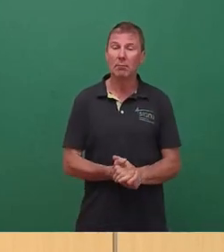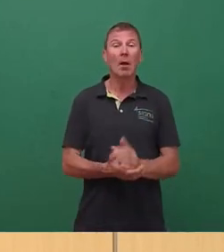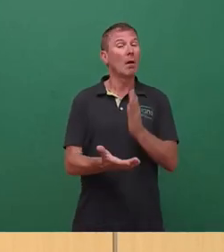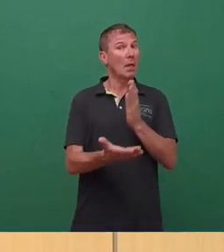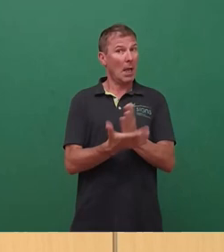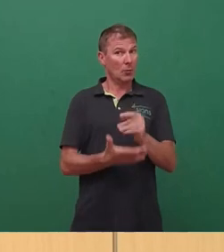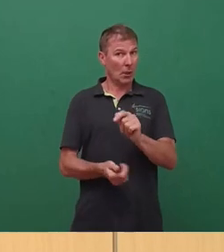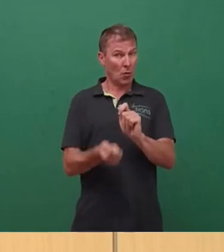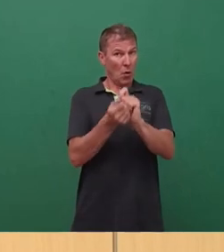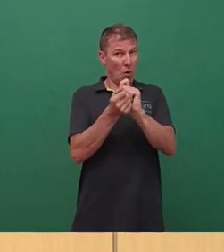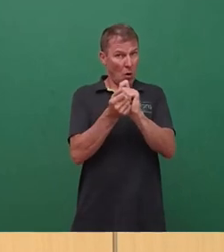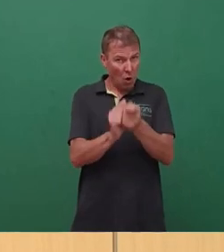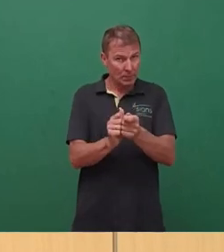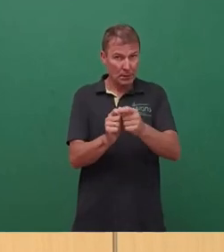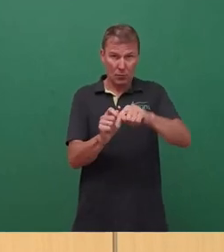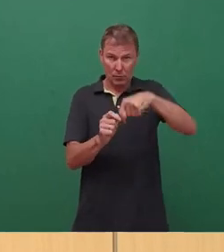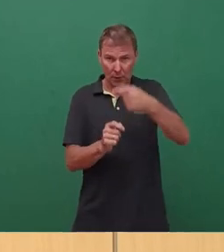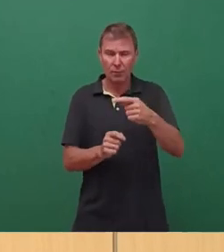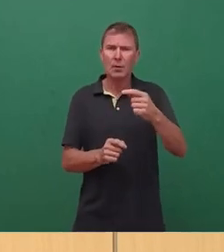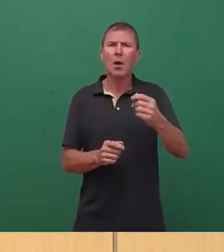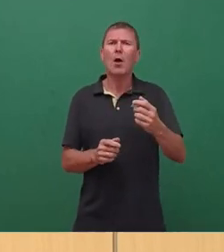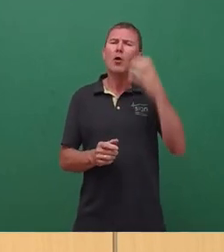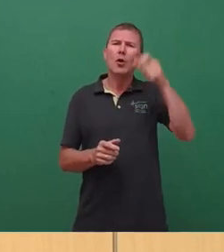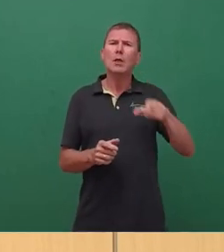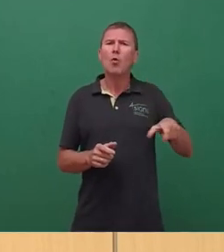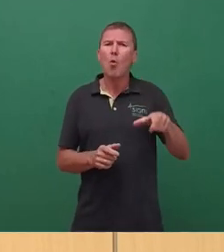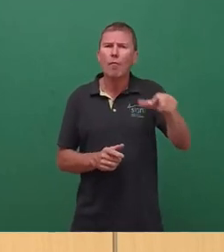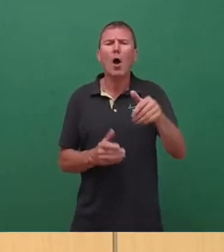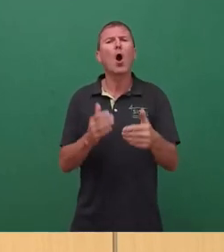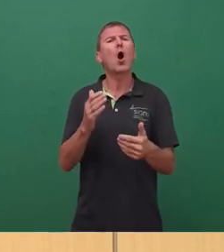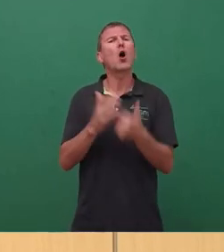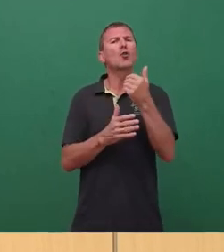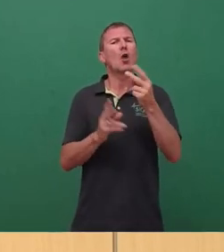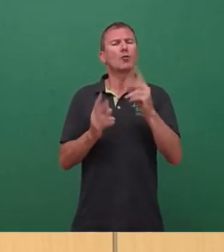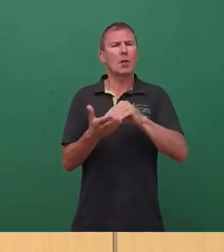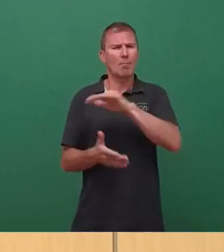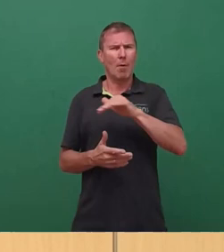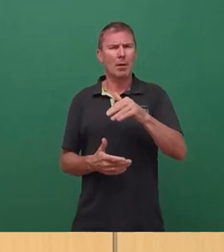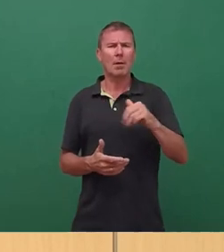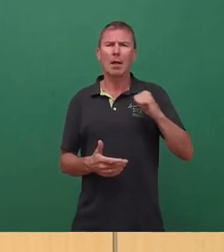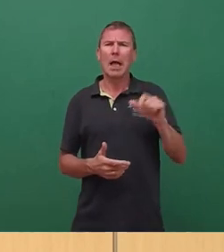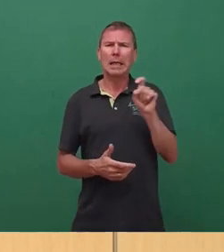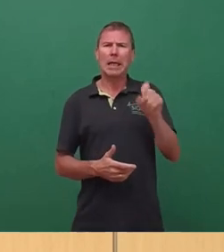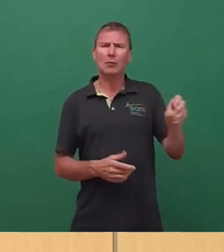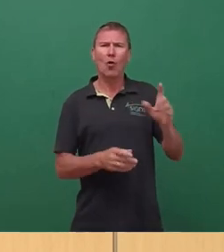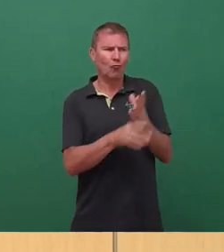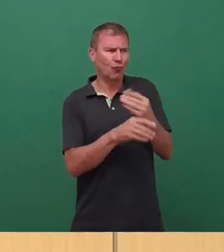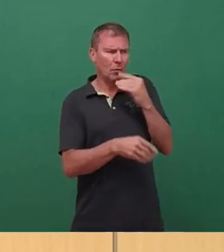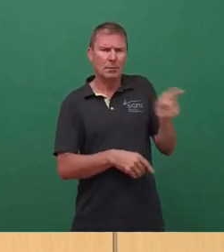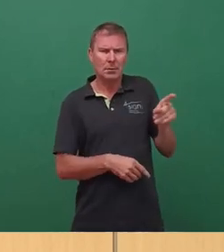des Stadtratsbeschlusses zur Bebauung von Königsufer und Neustädter Markt, Kollege Zastrow ist gerade darauf eingegangen, hat, können wir heute nur spekulieren.